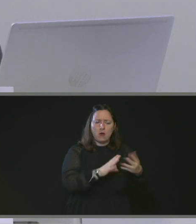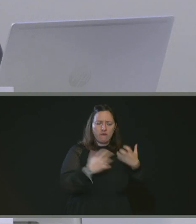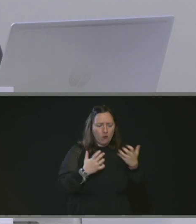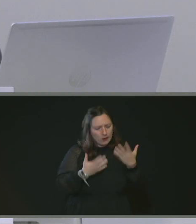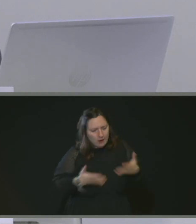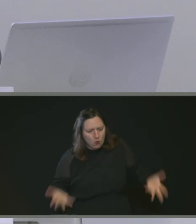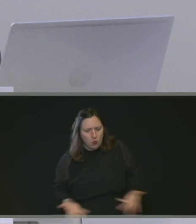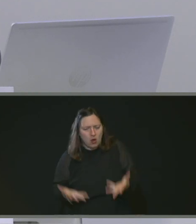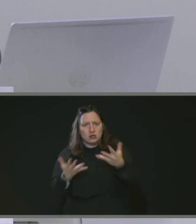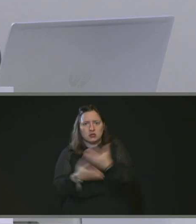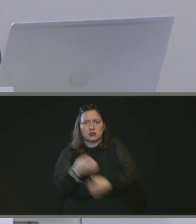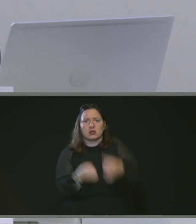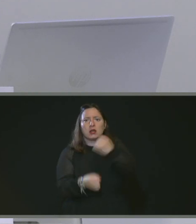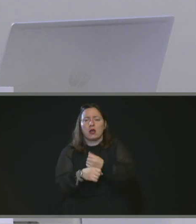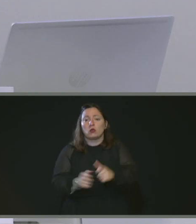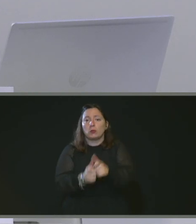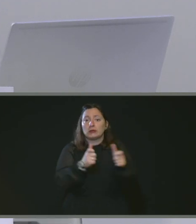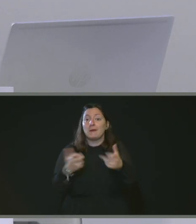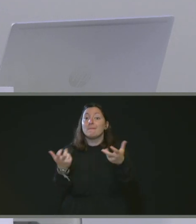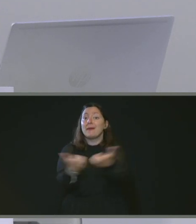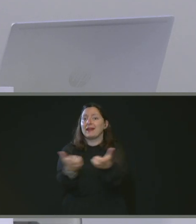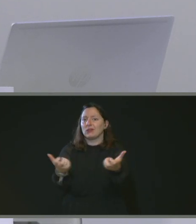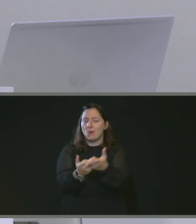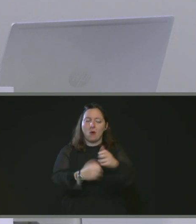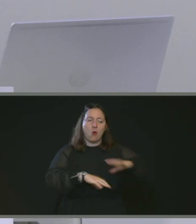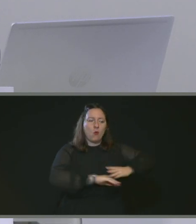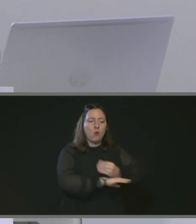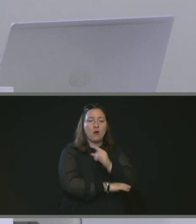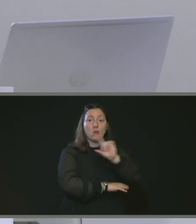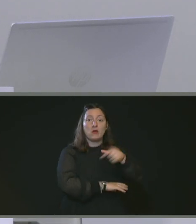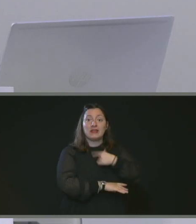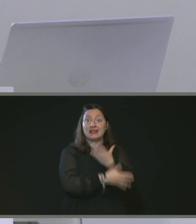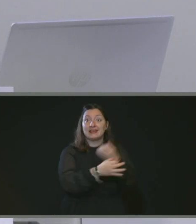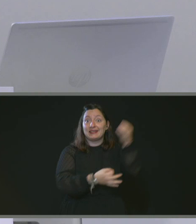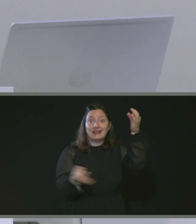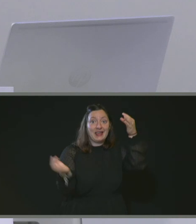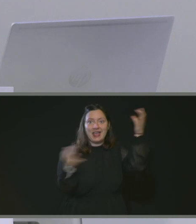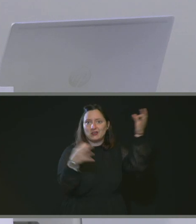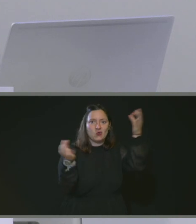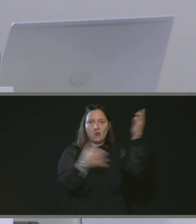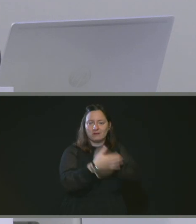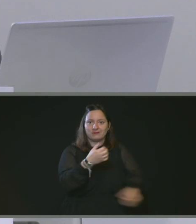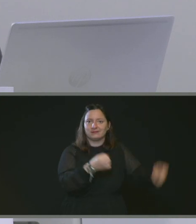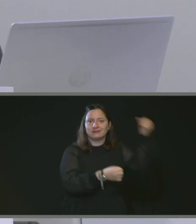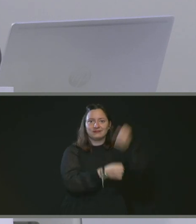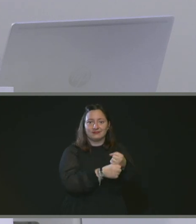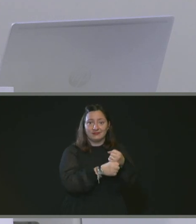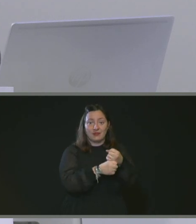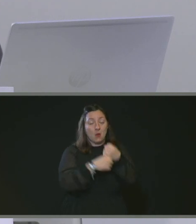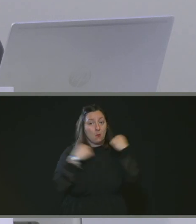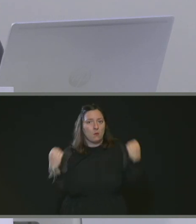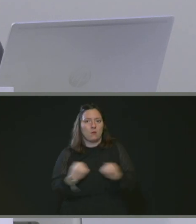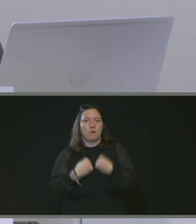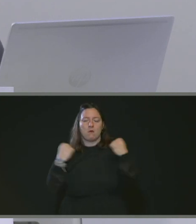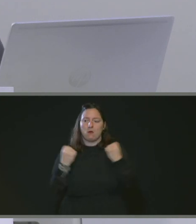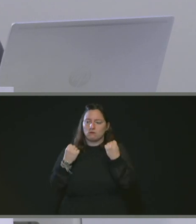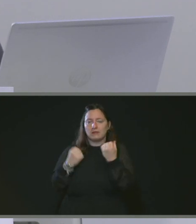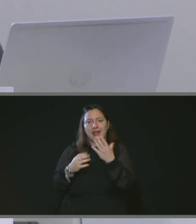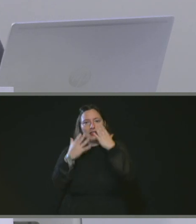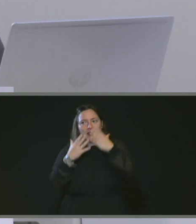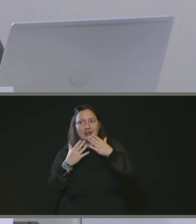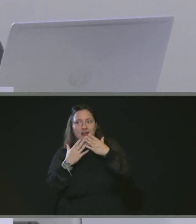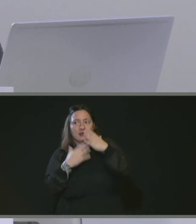pour les actions développées par Rouen Normandie Création, dont l'un des objectifs est la promotion de l'entrepreneuriat auprès des étudiants sur le